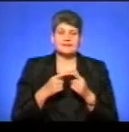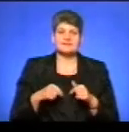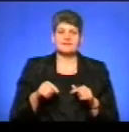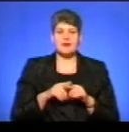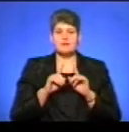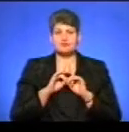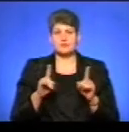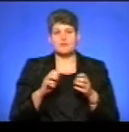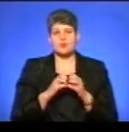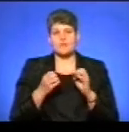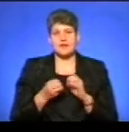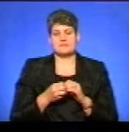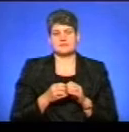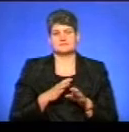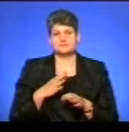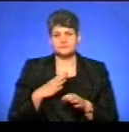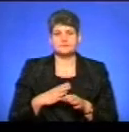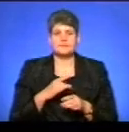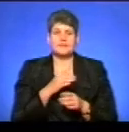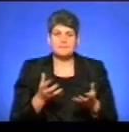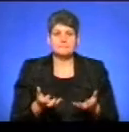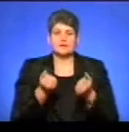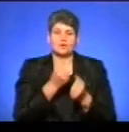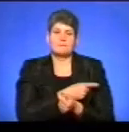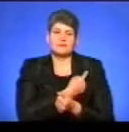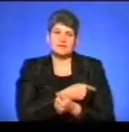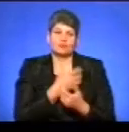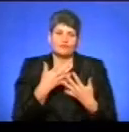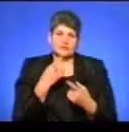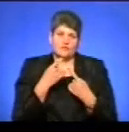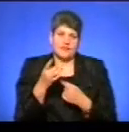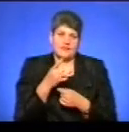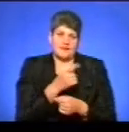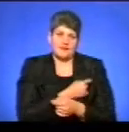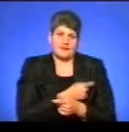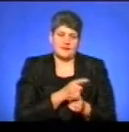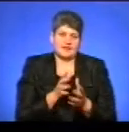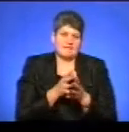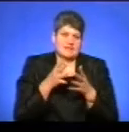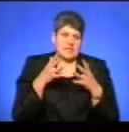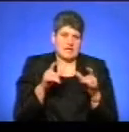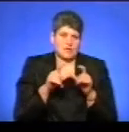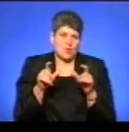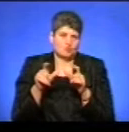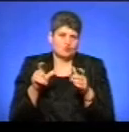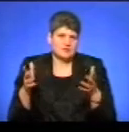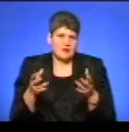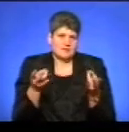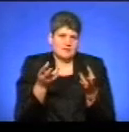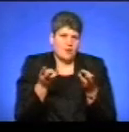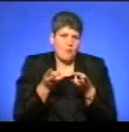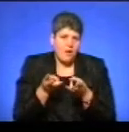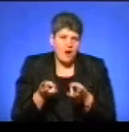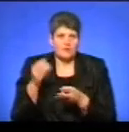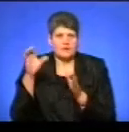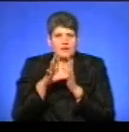проблема з утриманням медицини, про яку ми говорили, райлікарень, які ввели які корпуса, і, звичайно, їх треба опалювати,